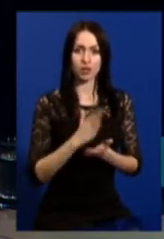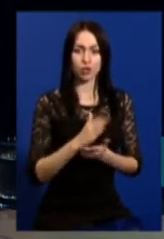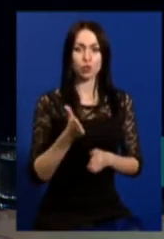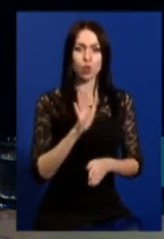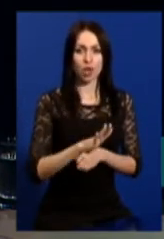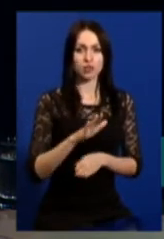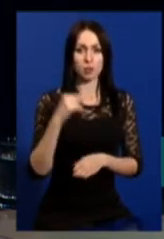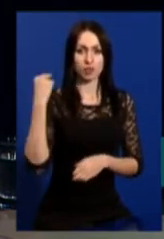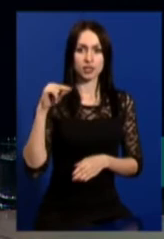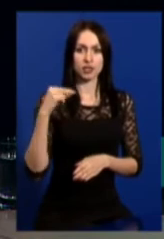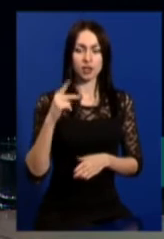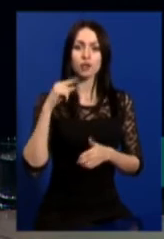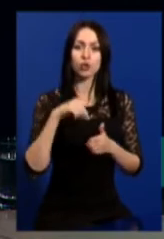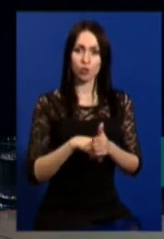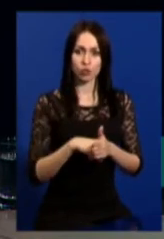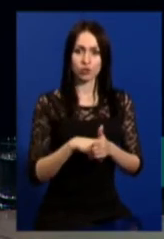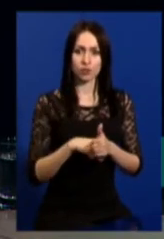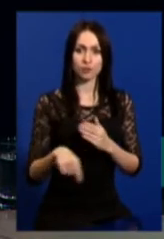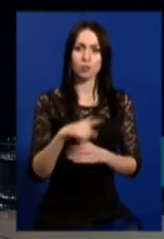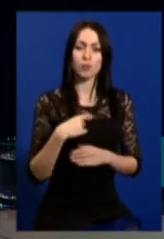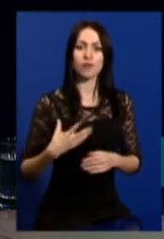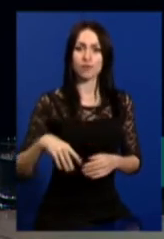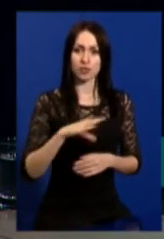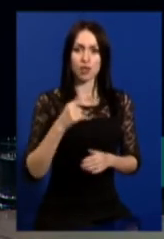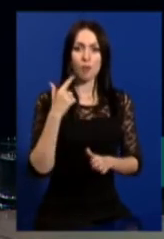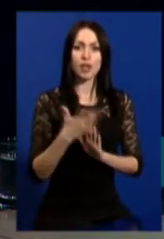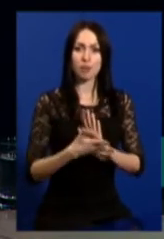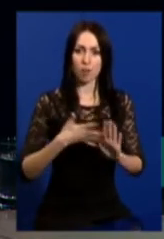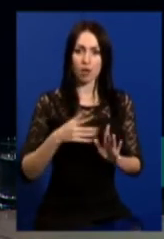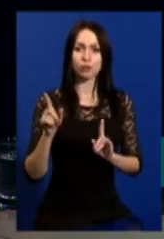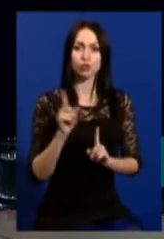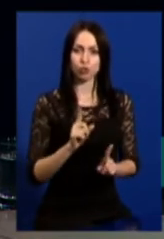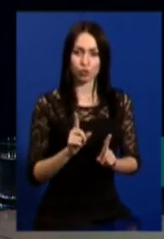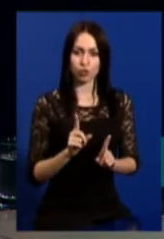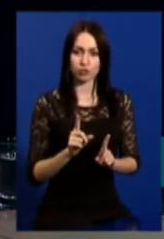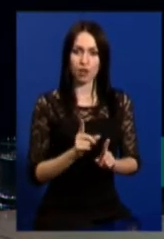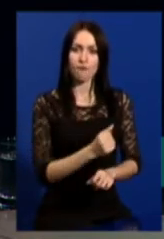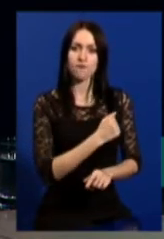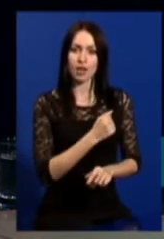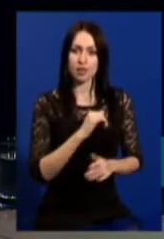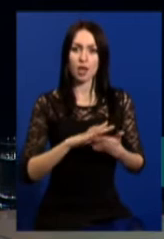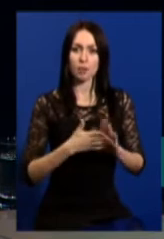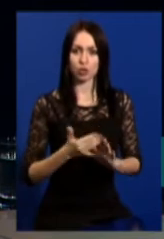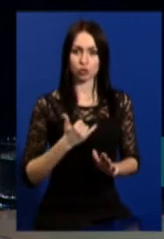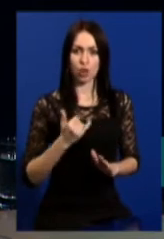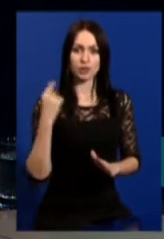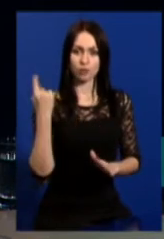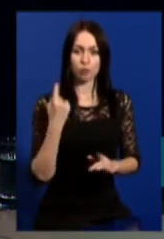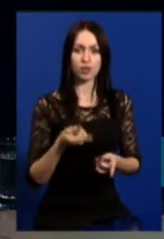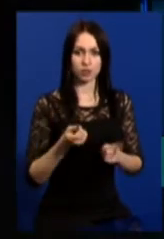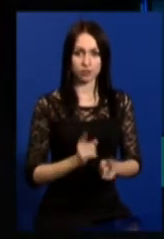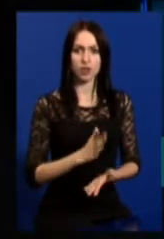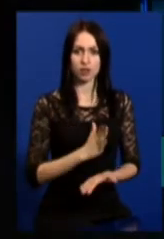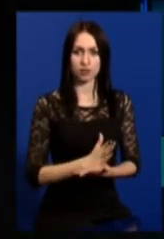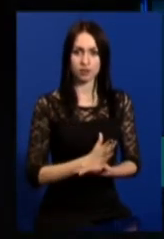указ президента. Тобто, ми всі розуміємо, що воєнний стан у нас в області діє.